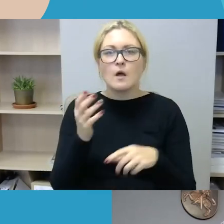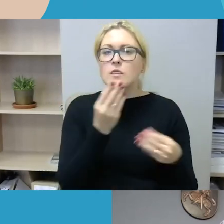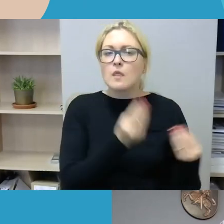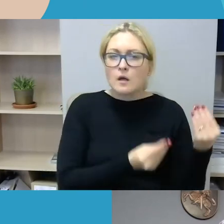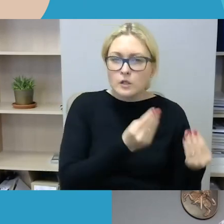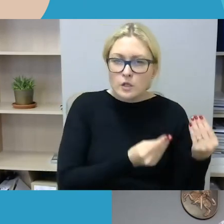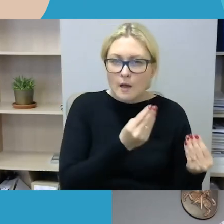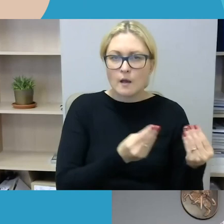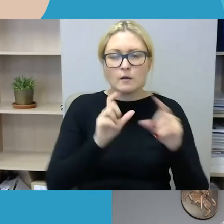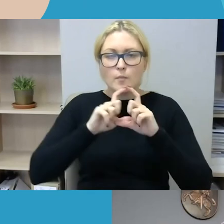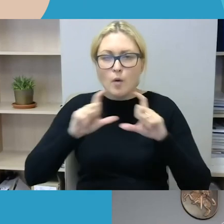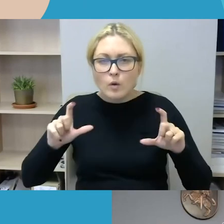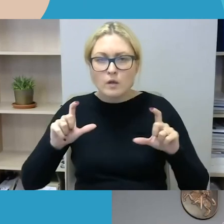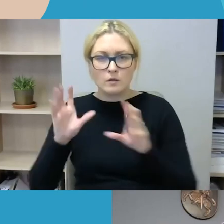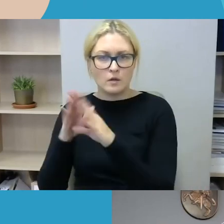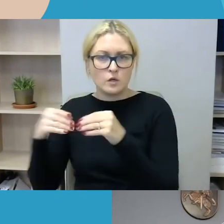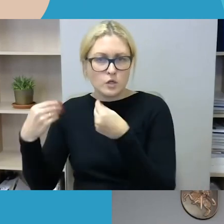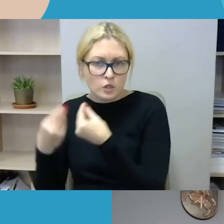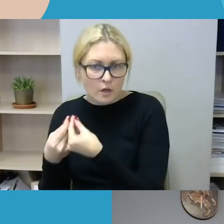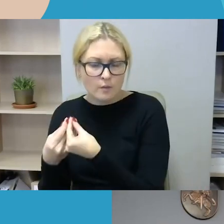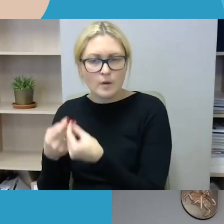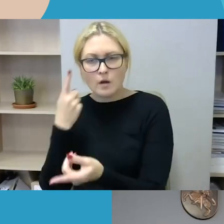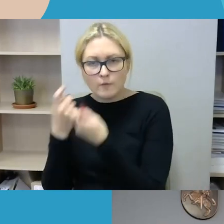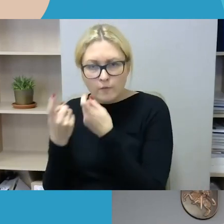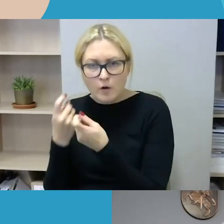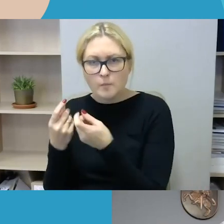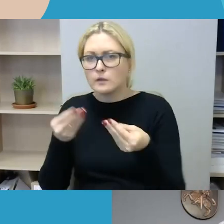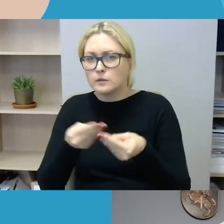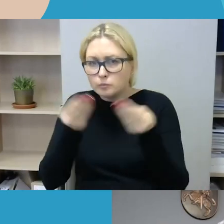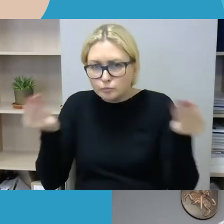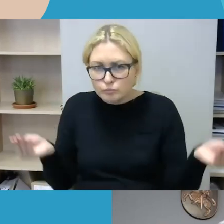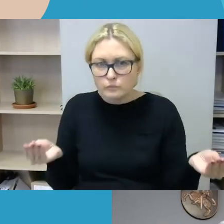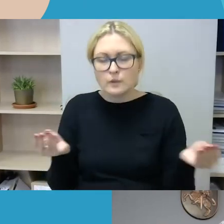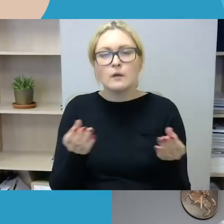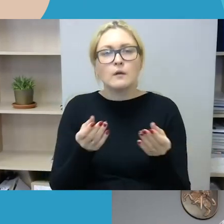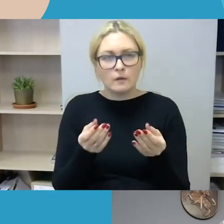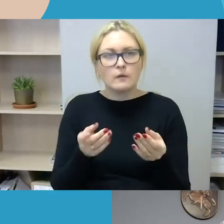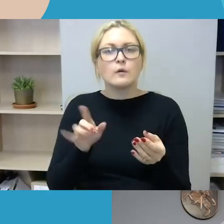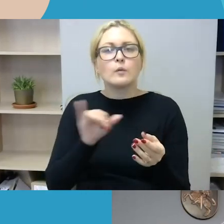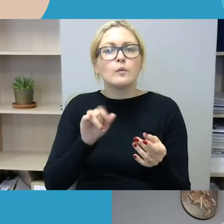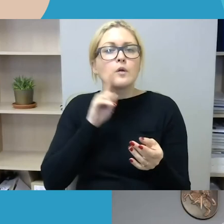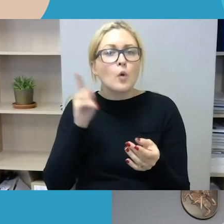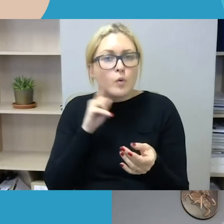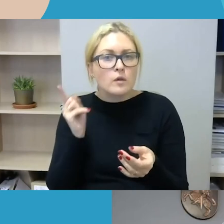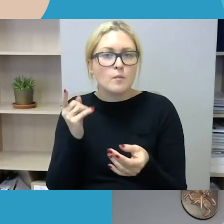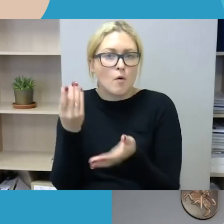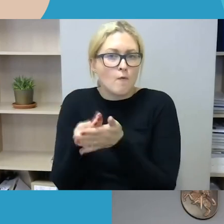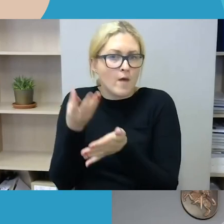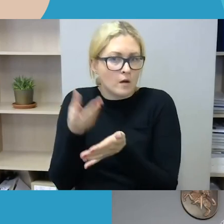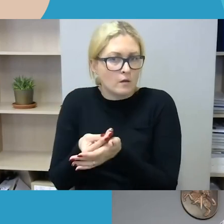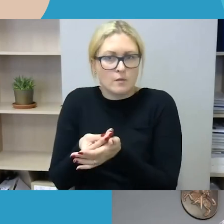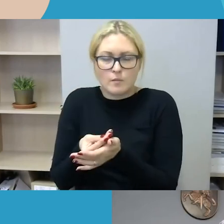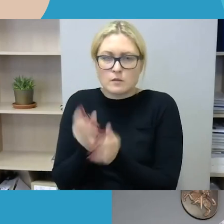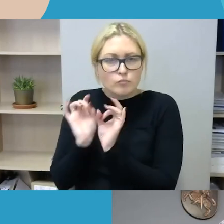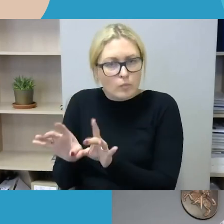mokyklų, nuo šeimų, kur yra įdėgiamos, mūsų jaunimui tam tikros svertybės. Ir su tokiam